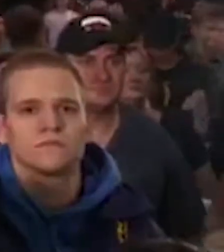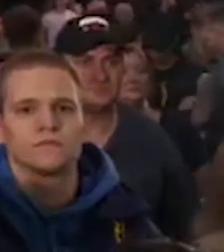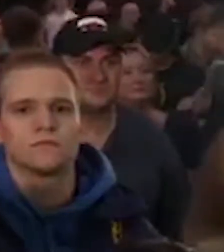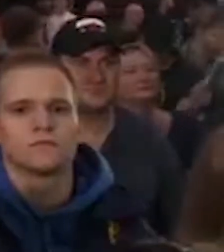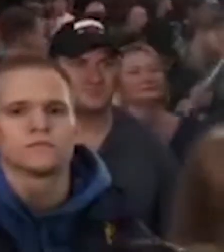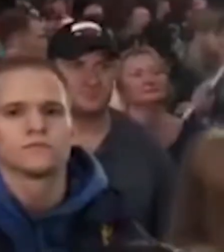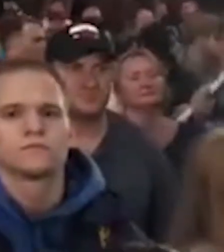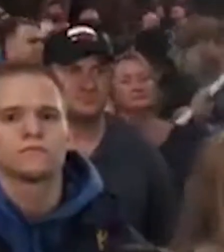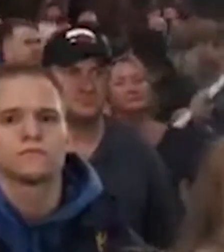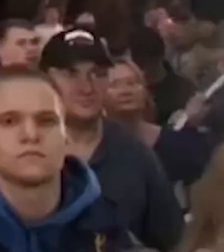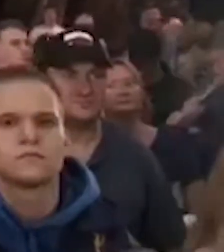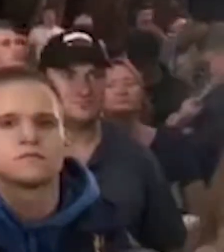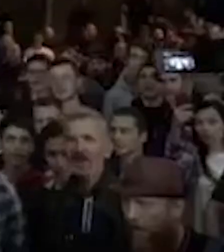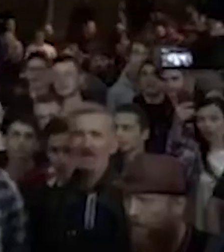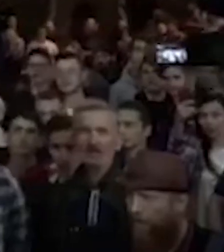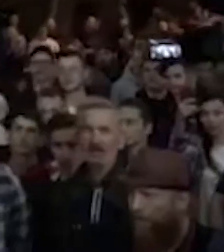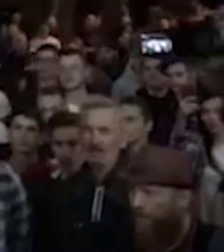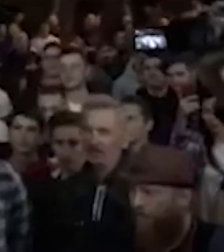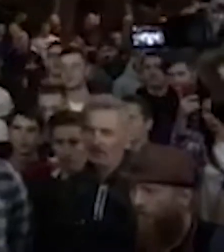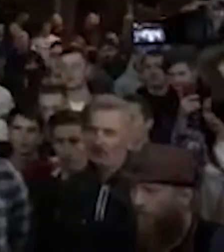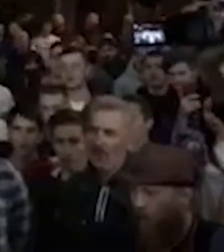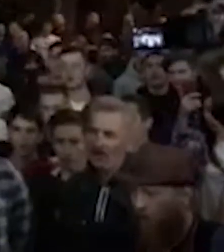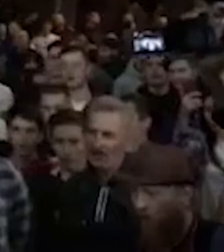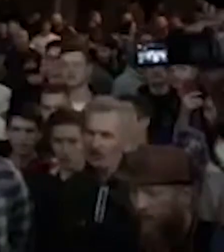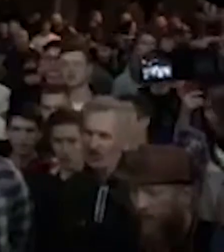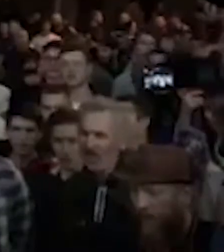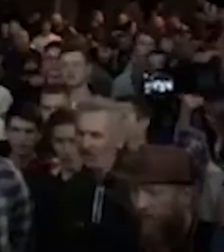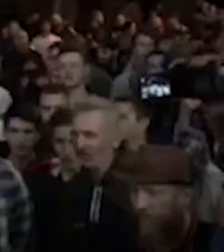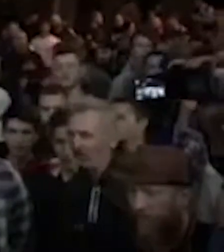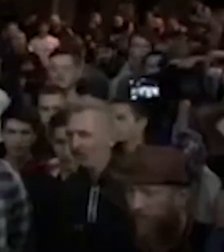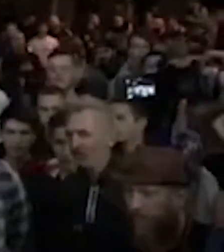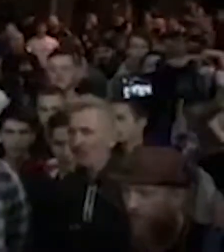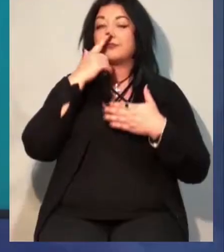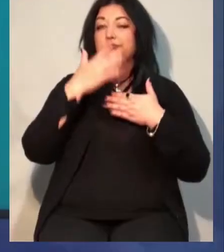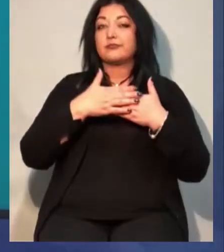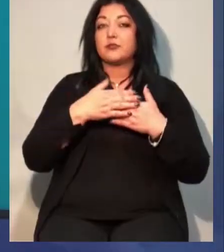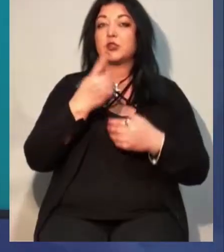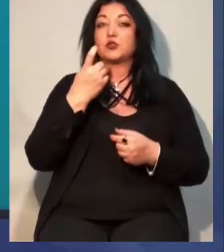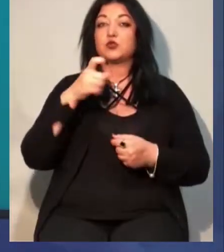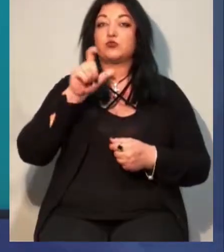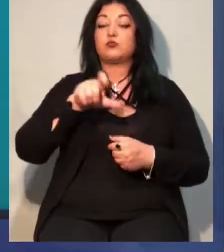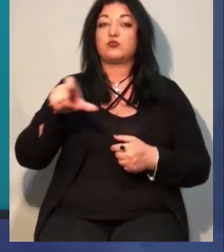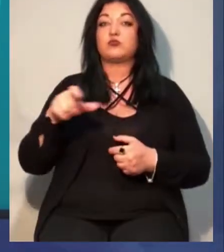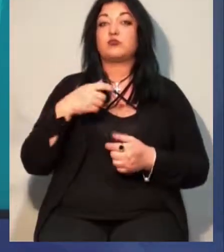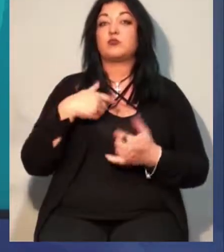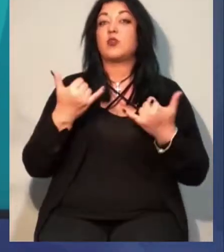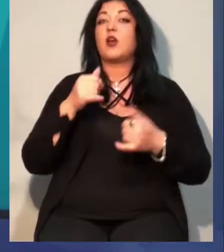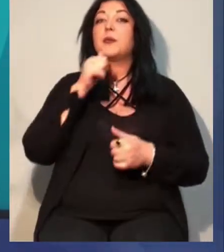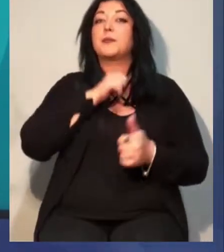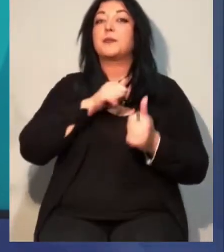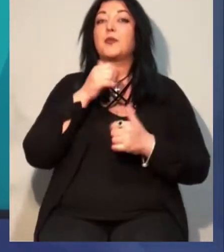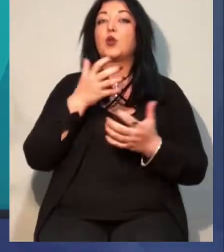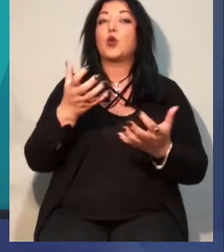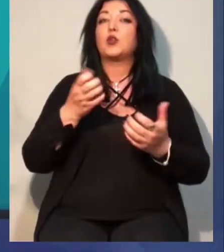корпус». За словами організаторів заходу, учасників було близько сотні. Наразі ми намагаємося отримати коментарі представників